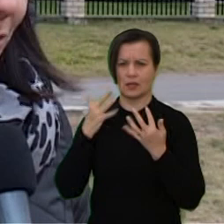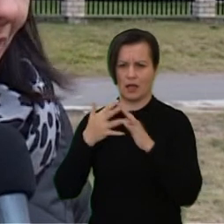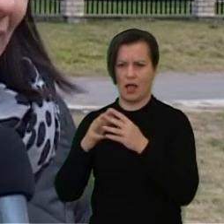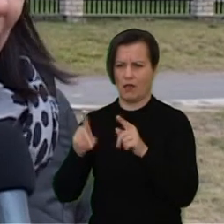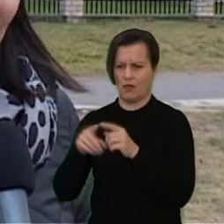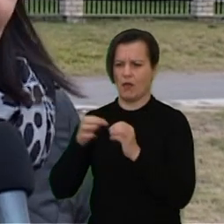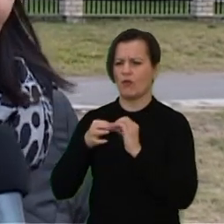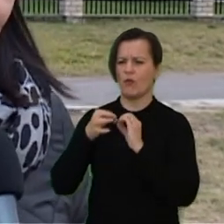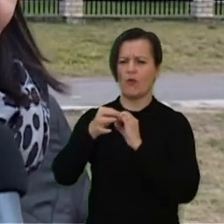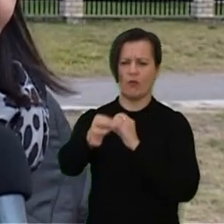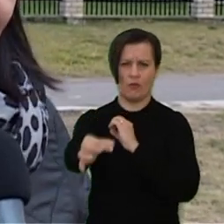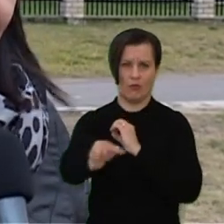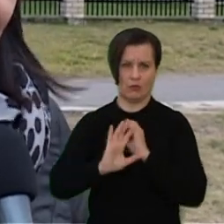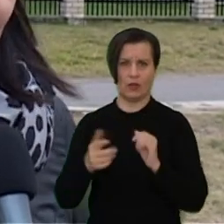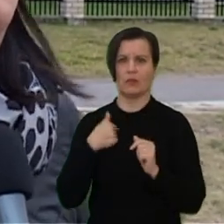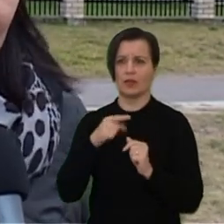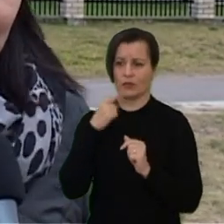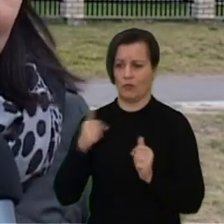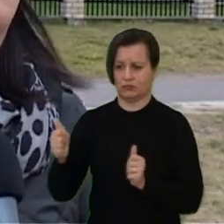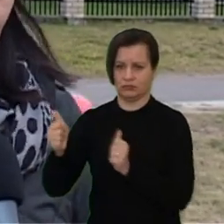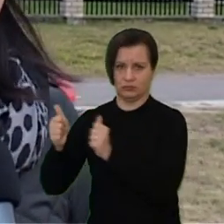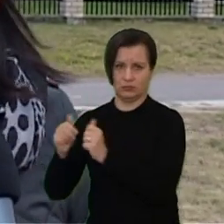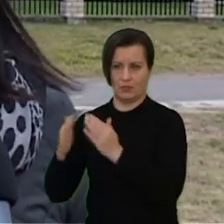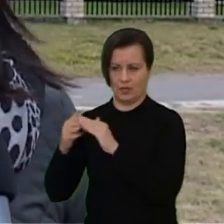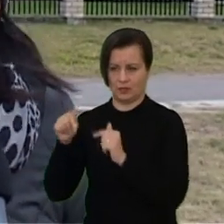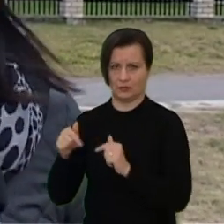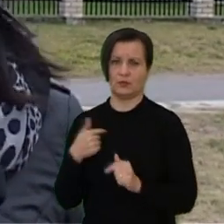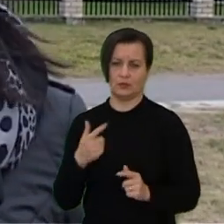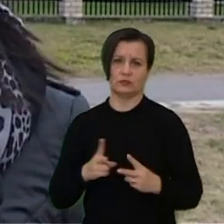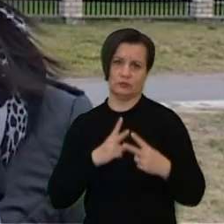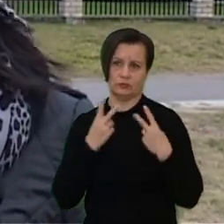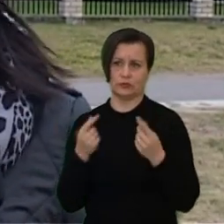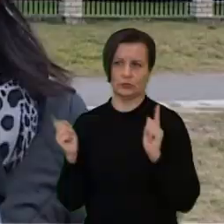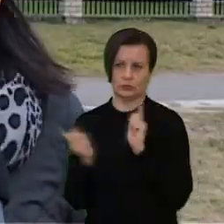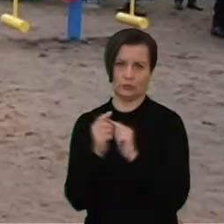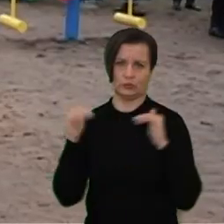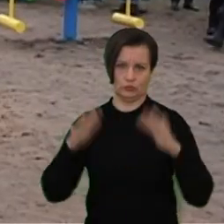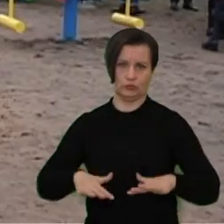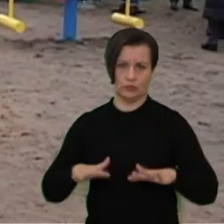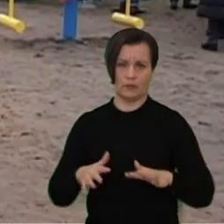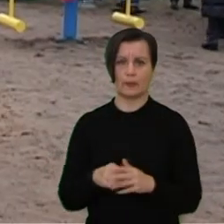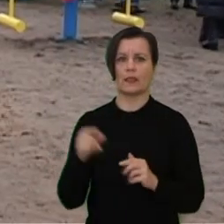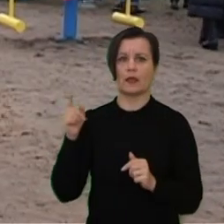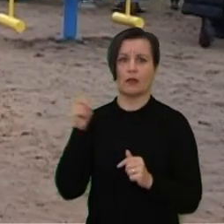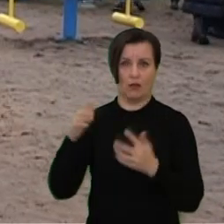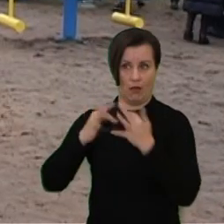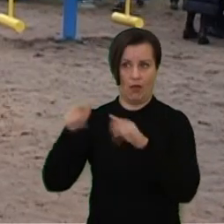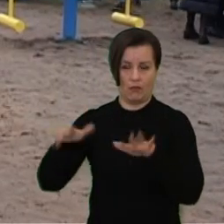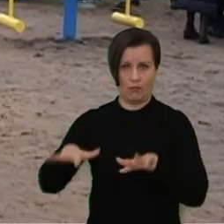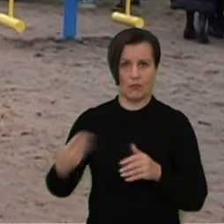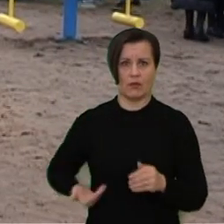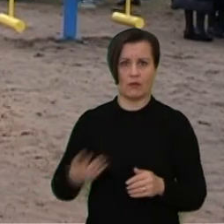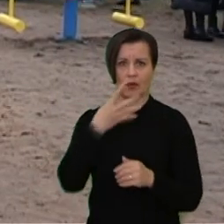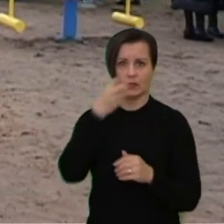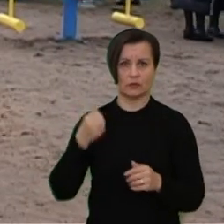nesam giluma kaimo, tai mes daugiau gal remiamės į tą miesto pusę. Bet smagu susitinkam ir čia. Keliariškėse gyvena apie 400